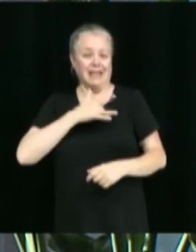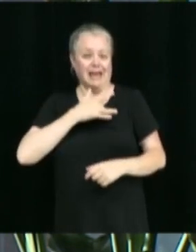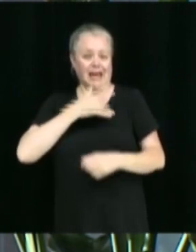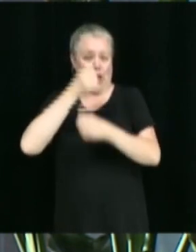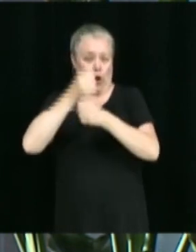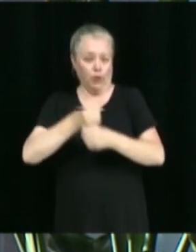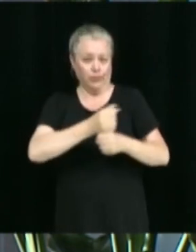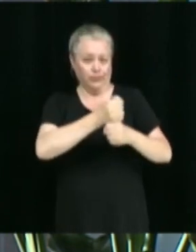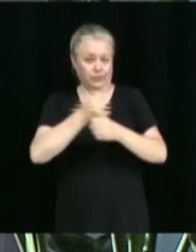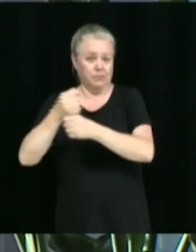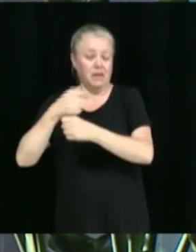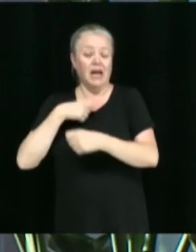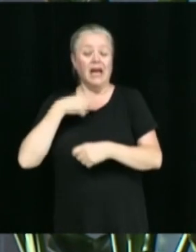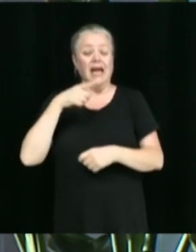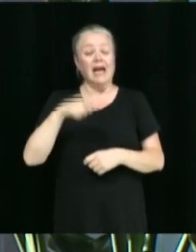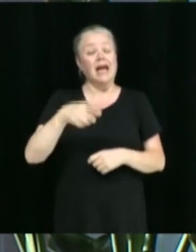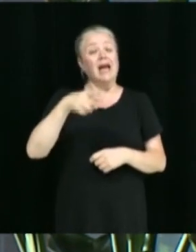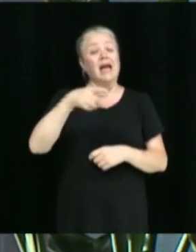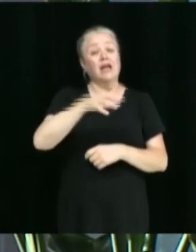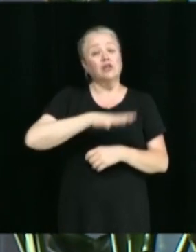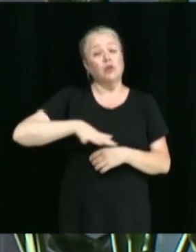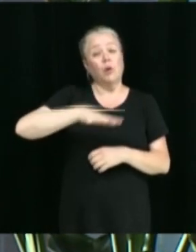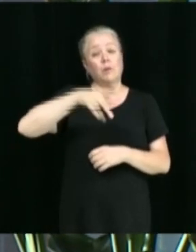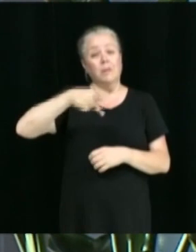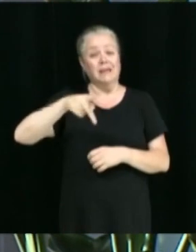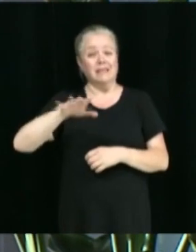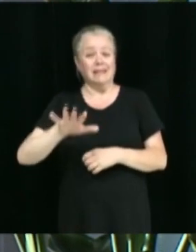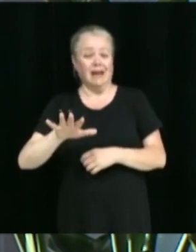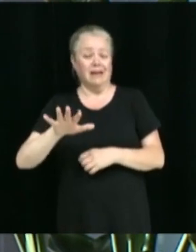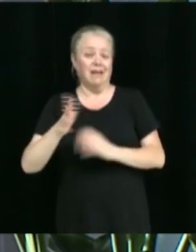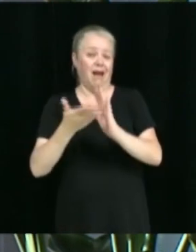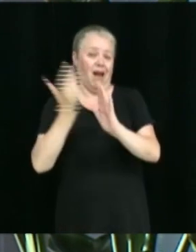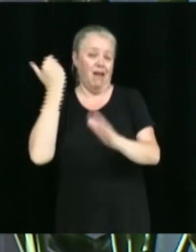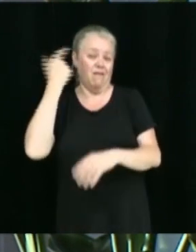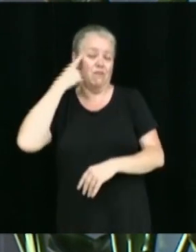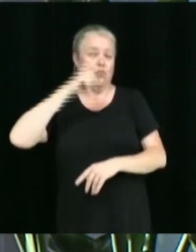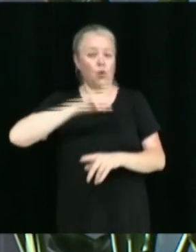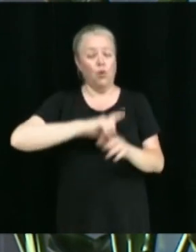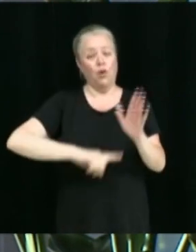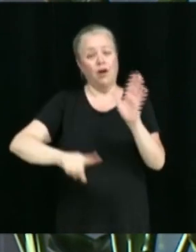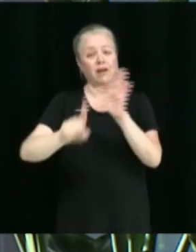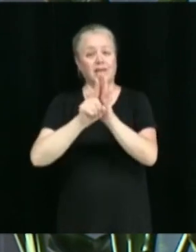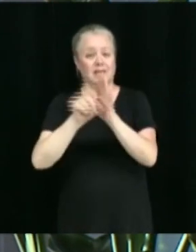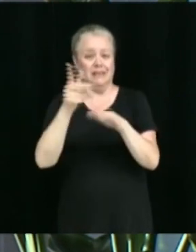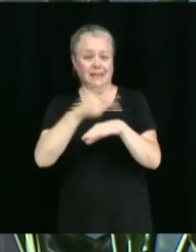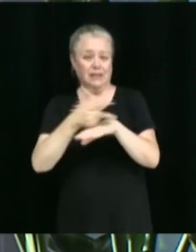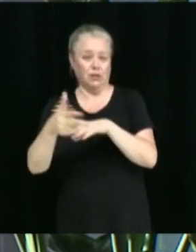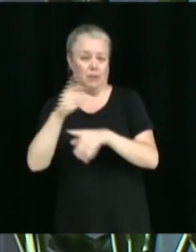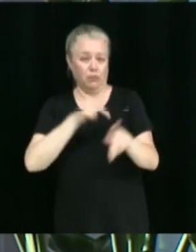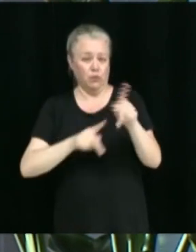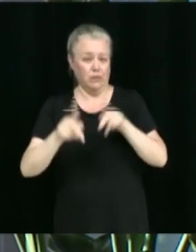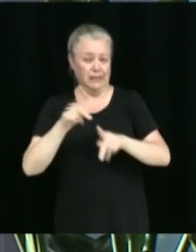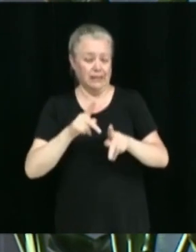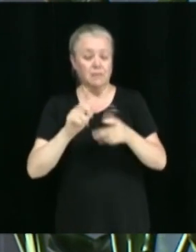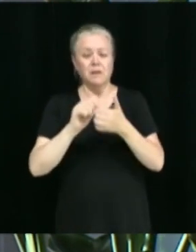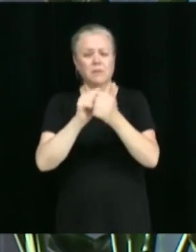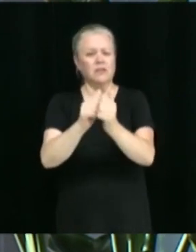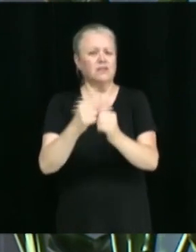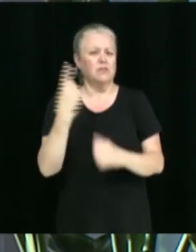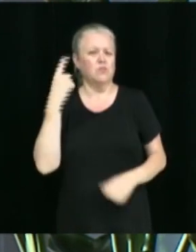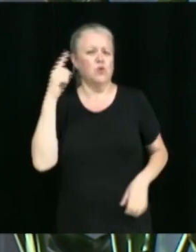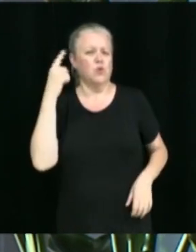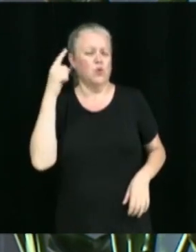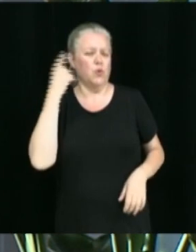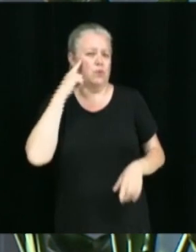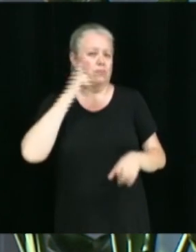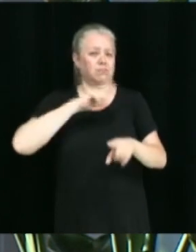'usage P5, transport et services publics, afin d'interdire les stationnements publics. Et la modification est suggérée afin d'éviter